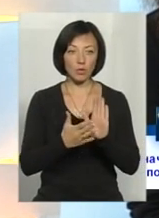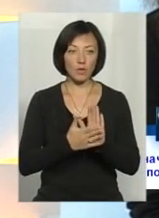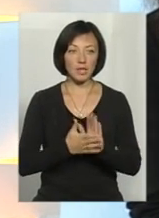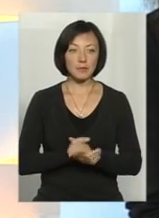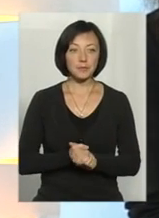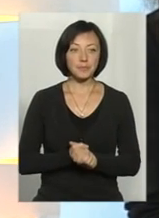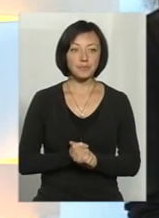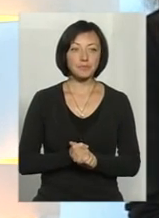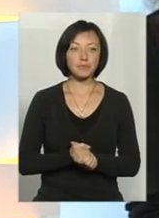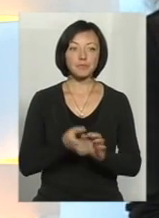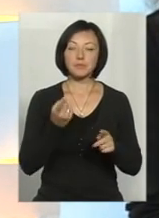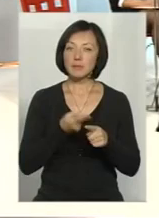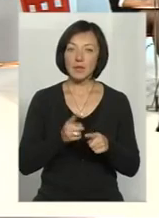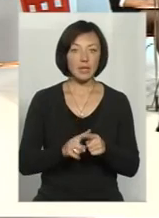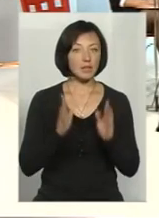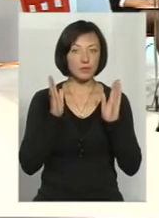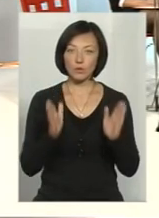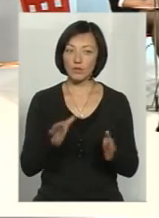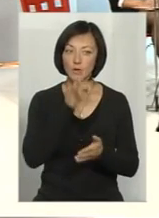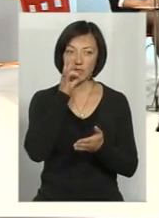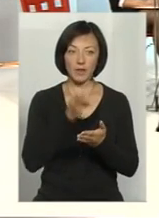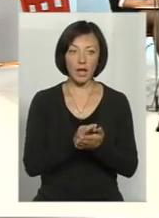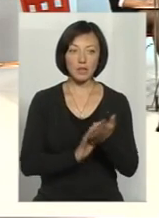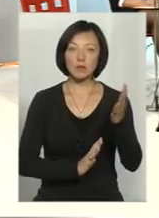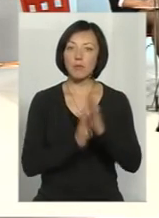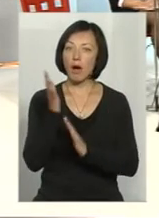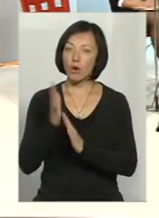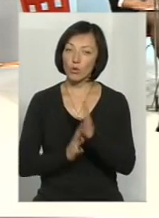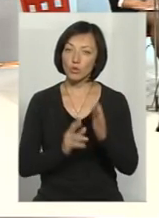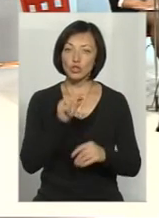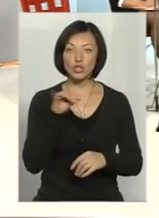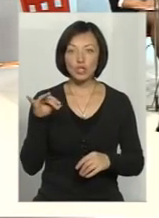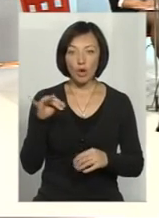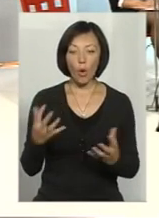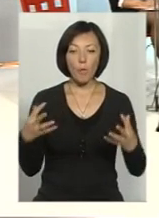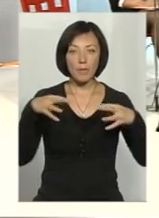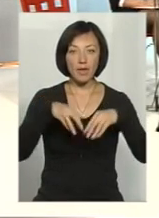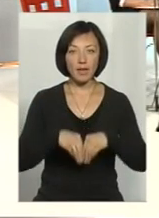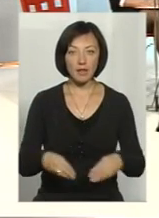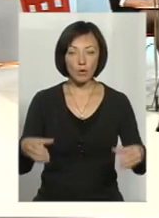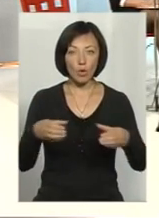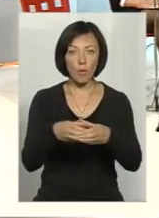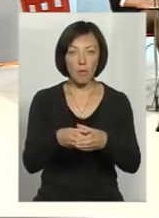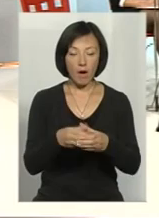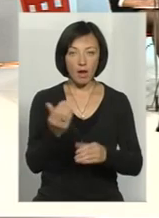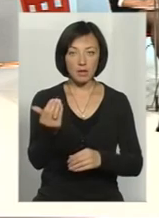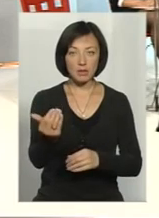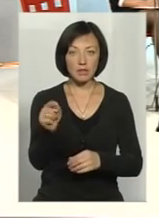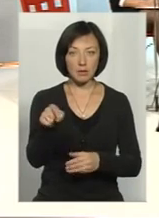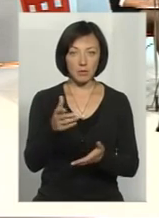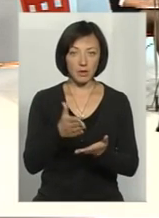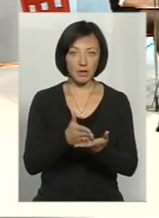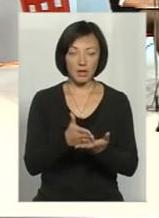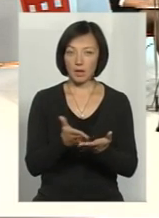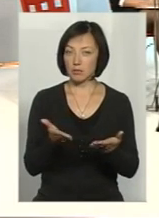Тобто це суто відповідальність парку чи тієї об'єднаної територіальної громади, яка там є,